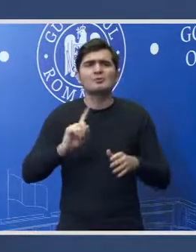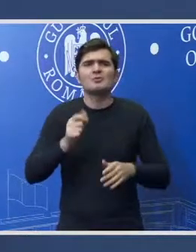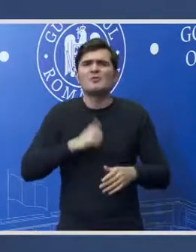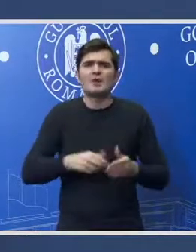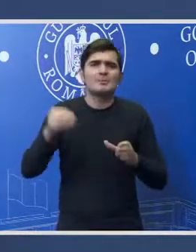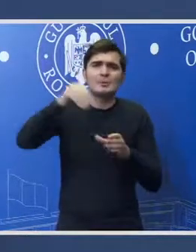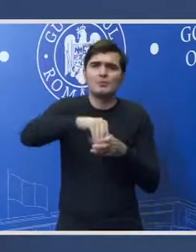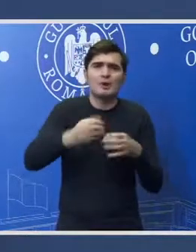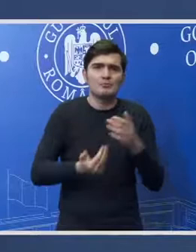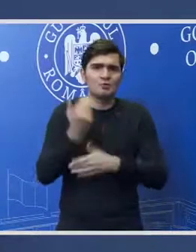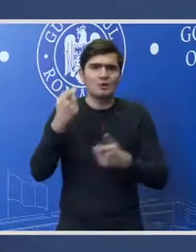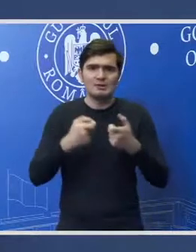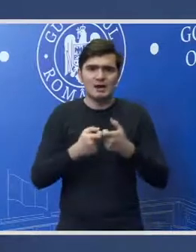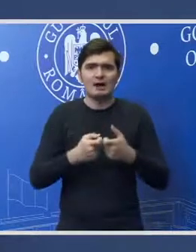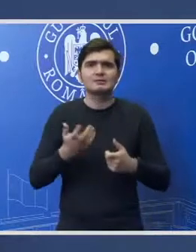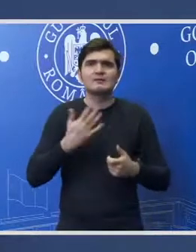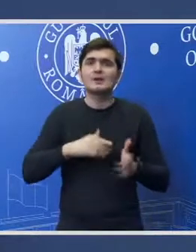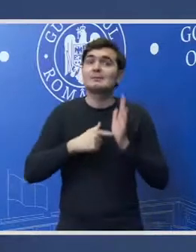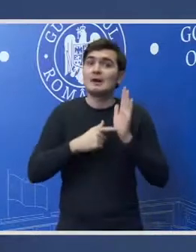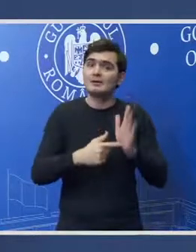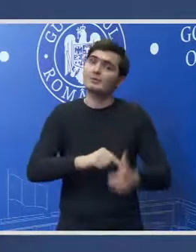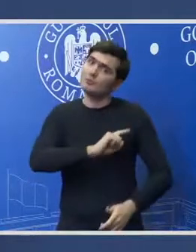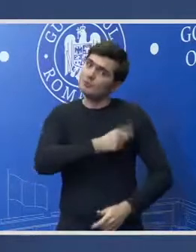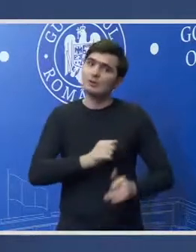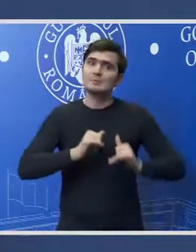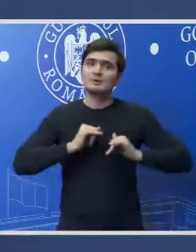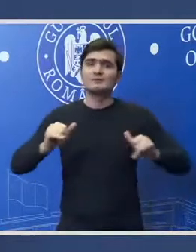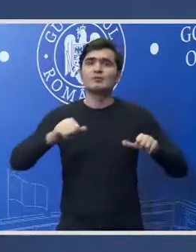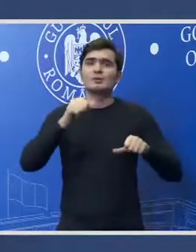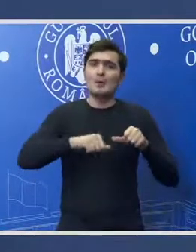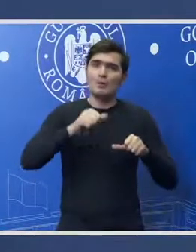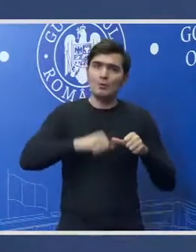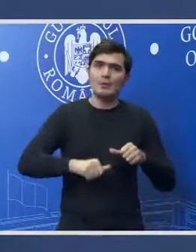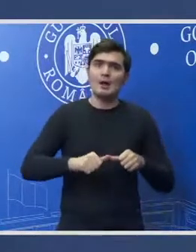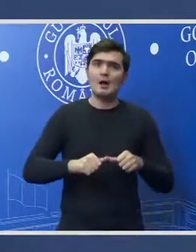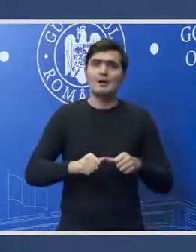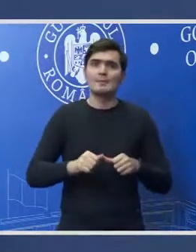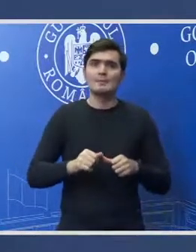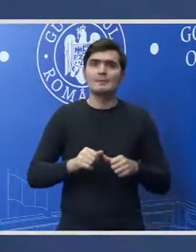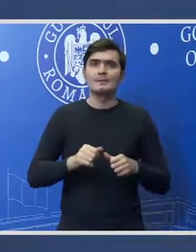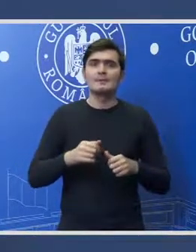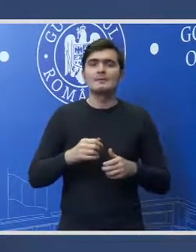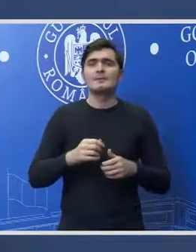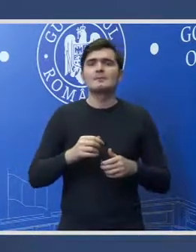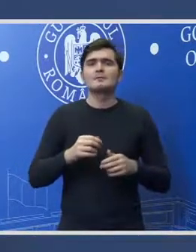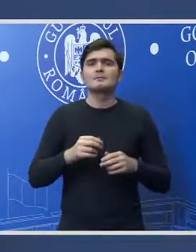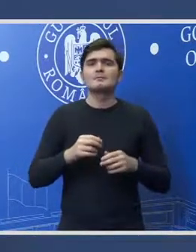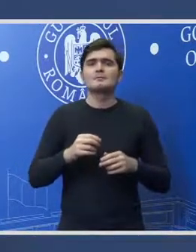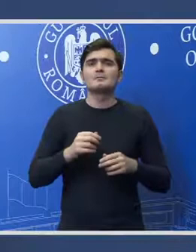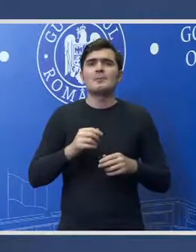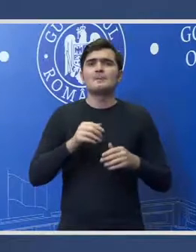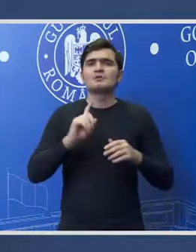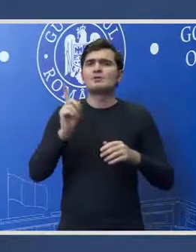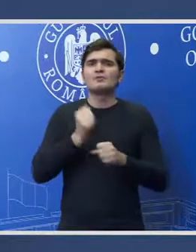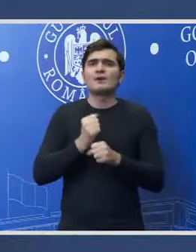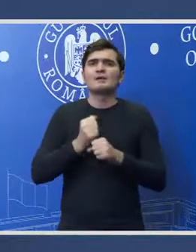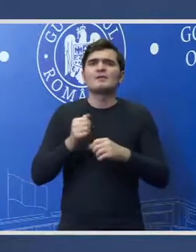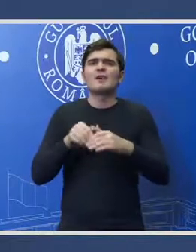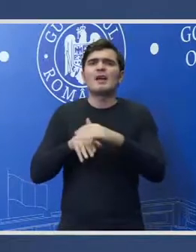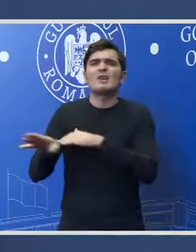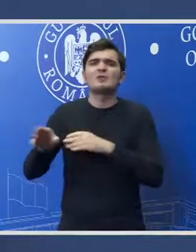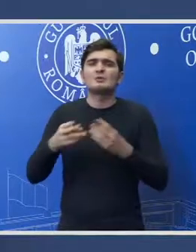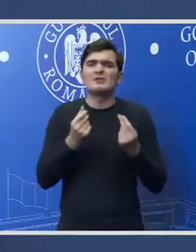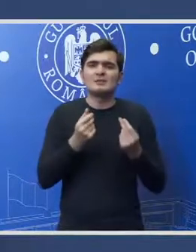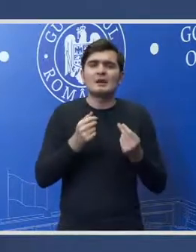arăta că putem să dezvoltăm economia și că putem să eliminem evazioarea fiscală prin transformarea digitală a